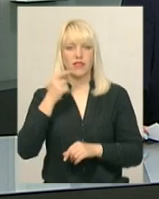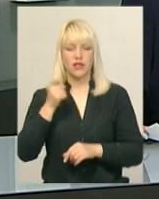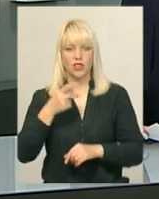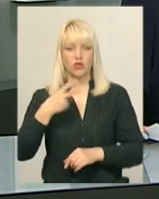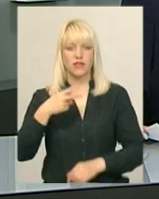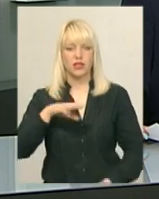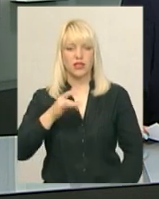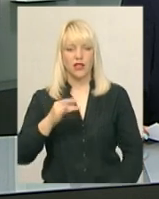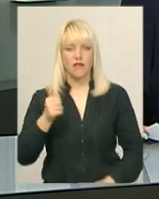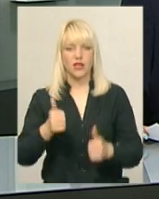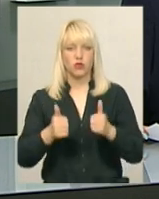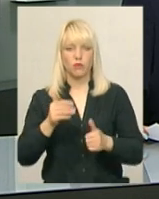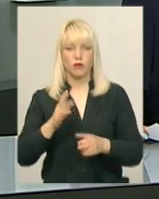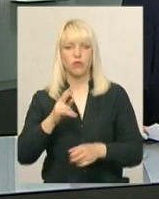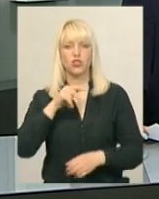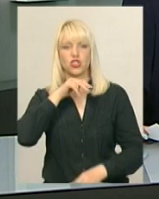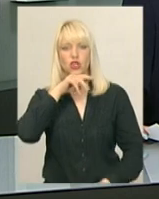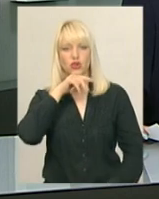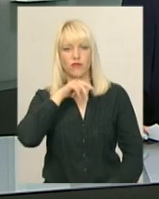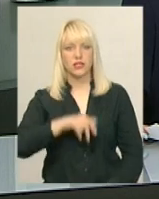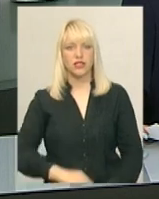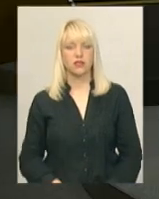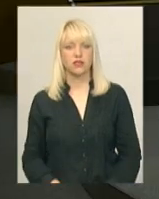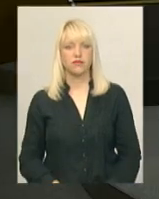Суперником хмельничан буде Чернівецька Буковина.